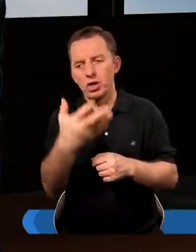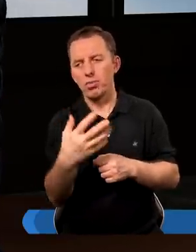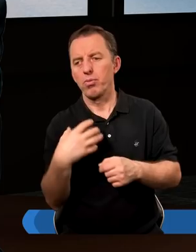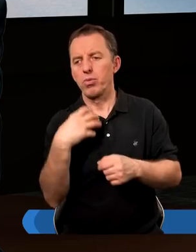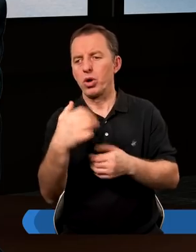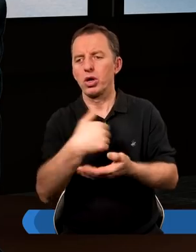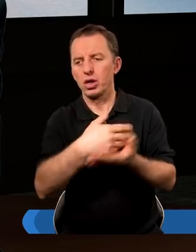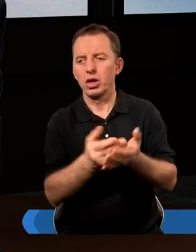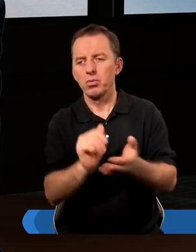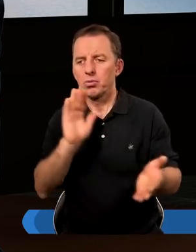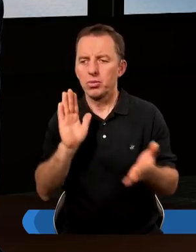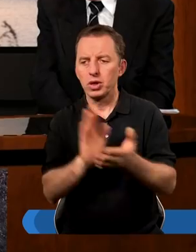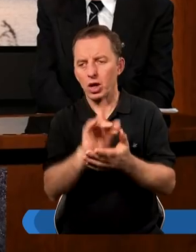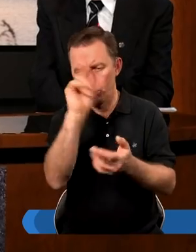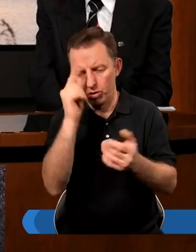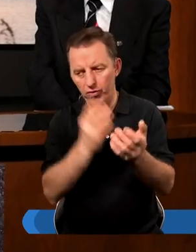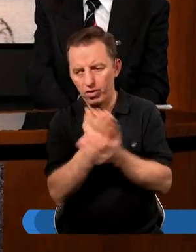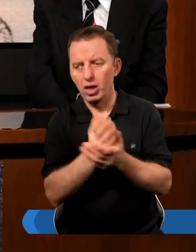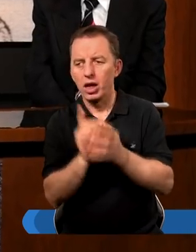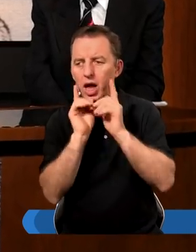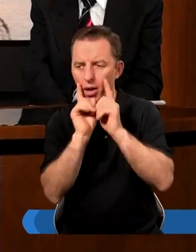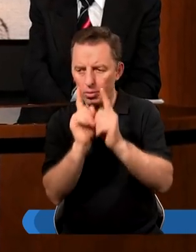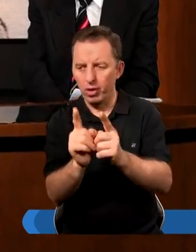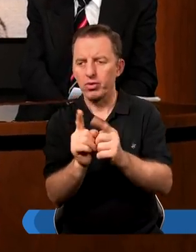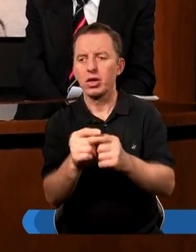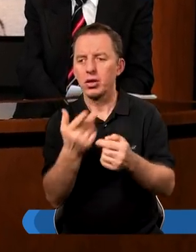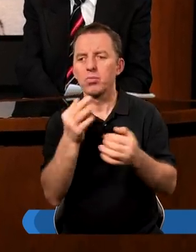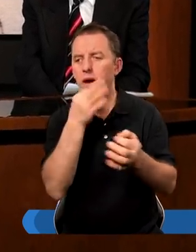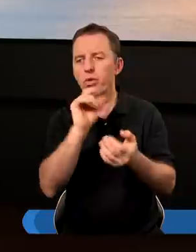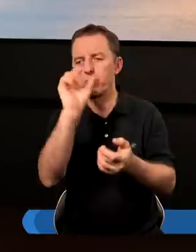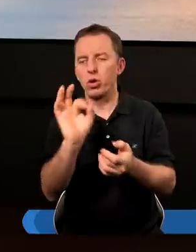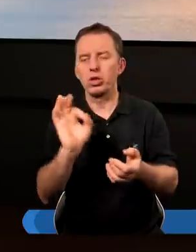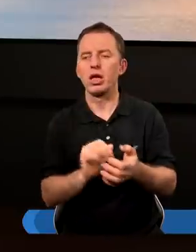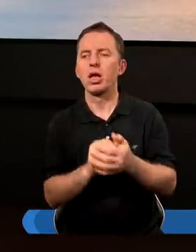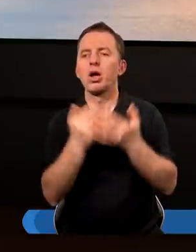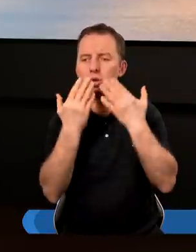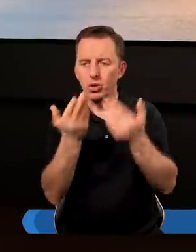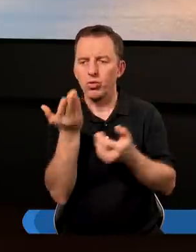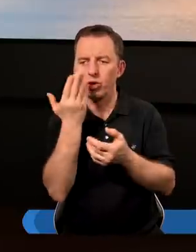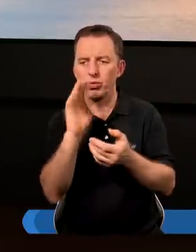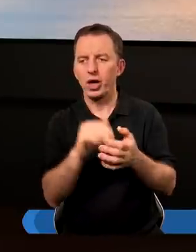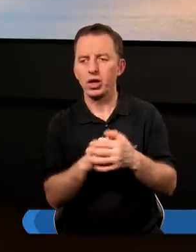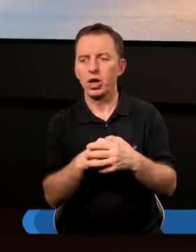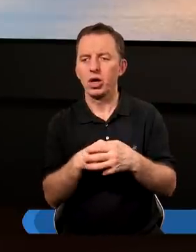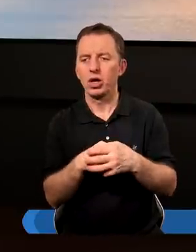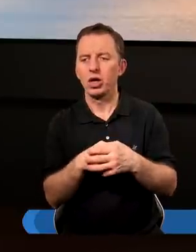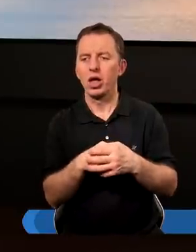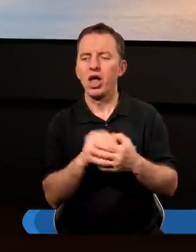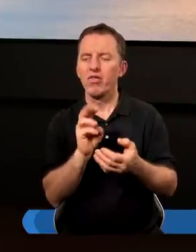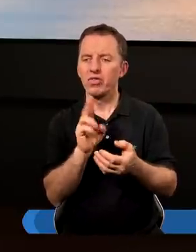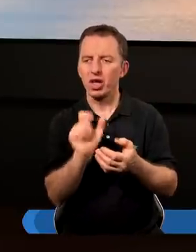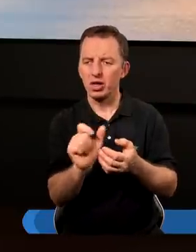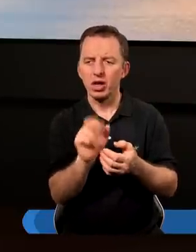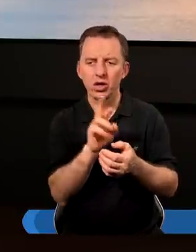bogatszy kraj, tym jest mniej ludzi wierzących, naprawdę oddanych Bogu. Dziękuję bardzo. A